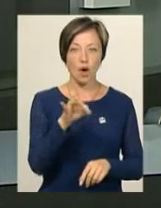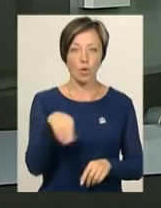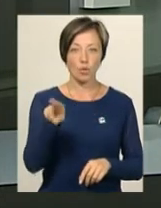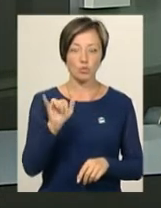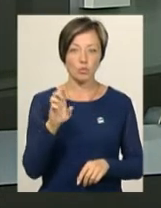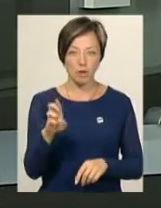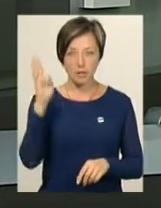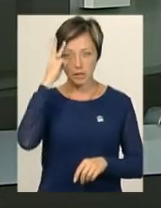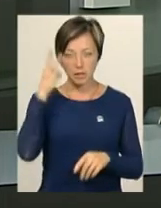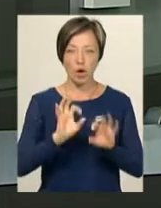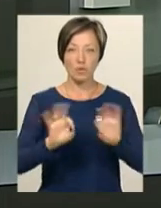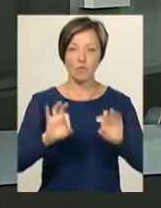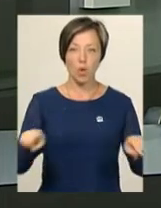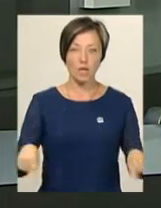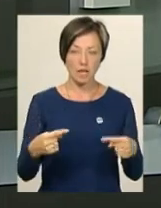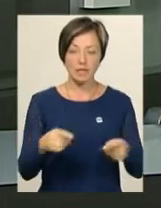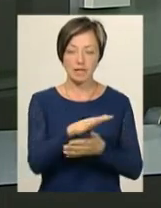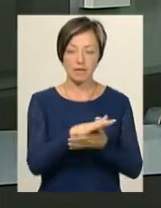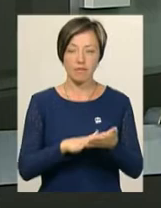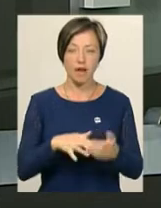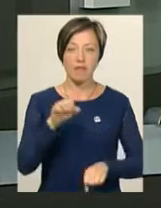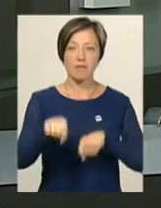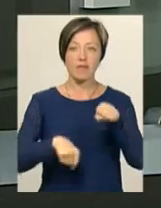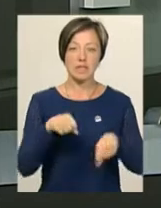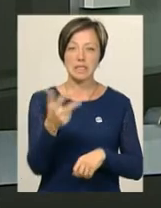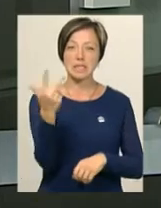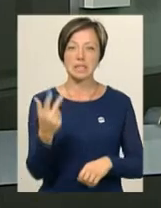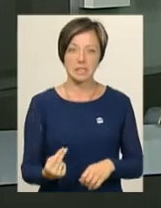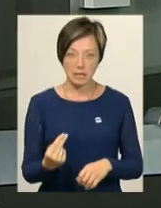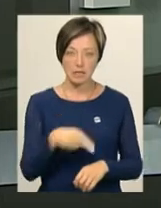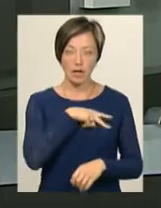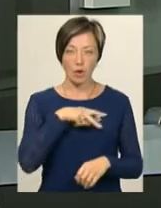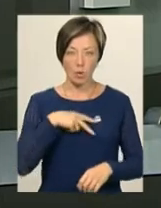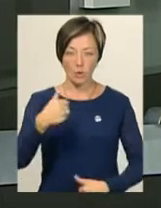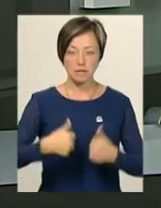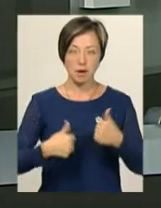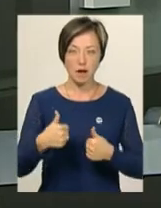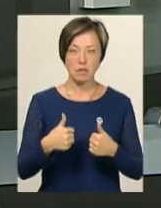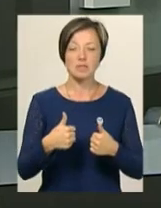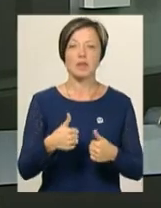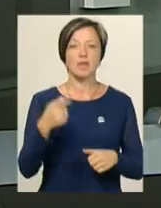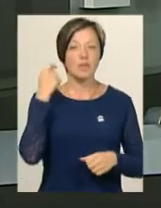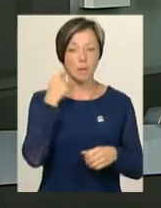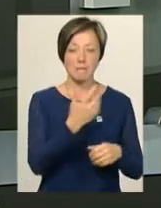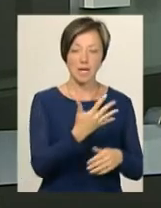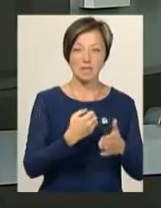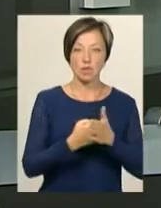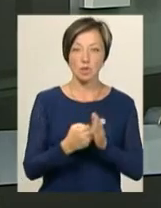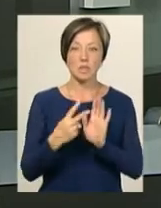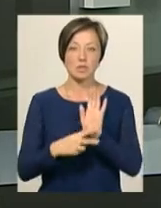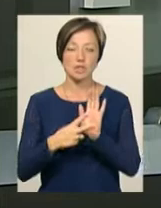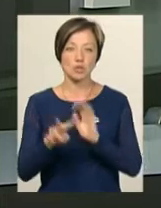розповів їх організатор Анатолій Стародуб. Тривали велозаїзди три дні. За нагороди в них змагалися гонщики віком від 5 до